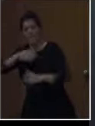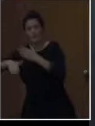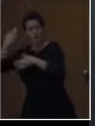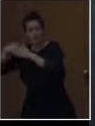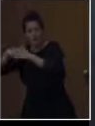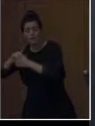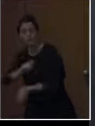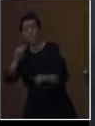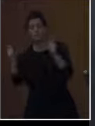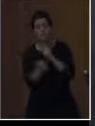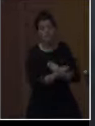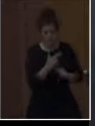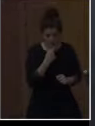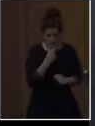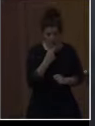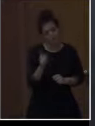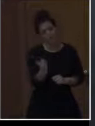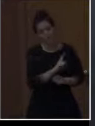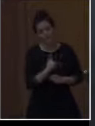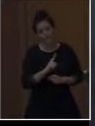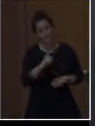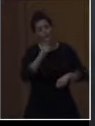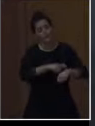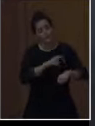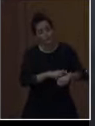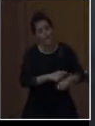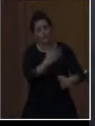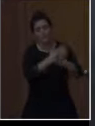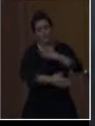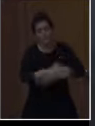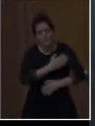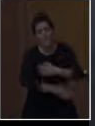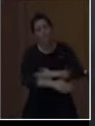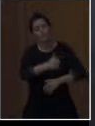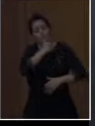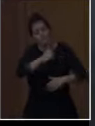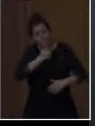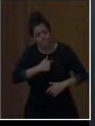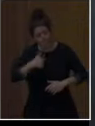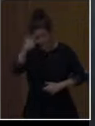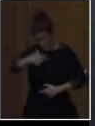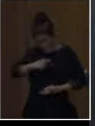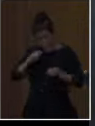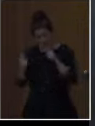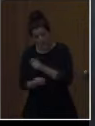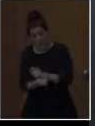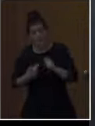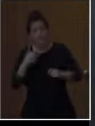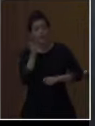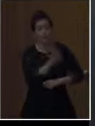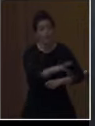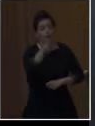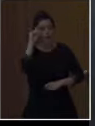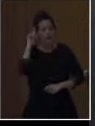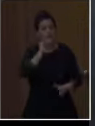εύκολη υπόθεση δεν είναι. Απαιτεί χρόνο, κόπο, προσωπική αλλαγή και επαναπροσδιορισμό πολλών ενιών που